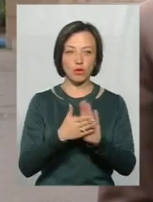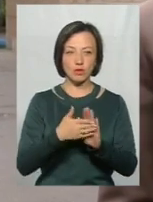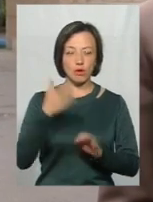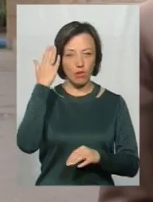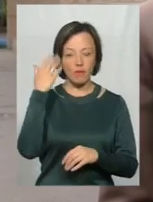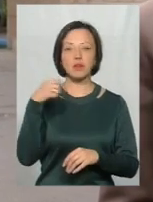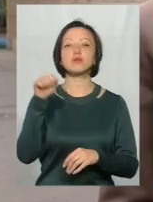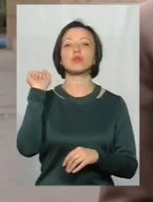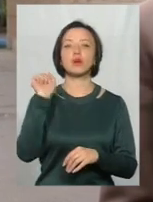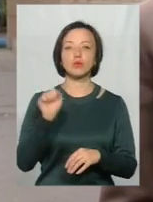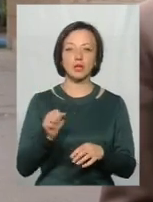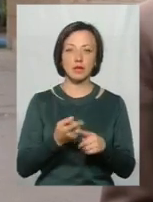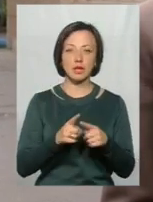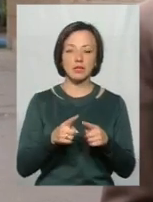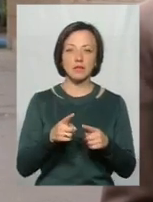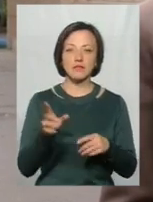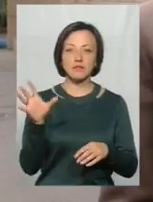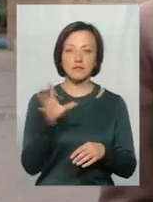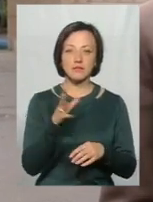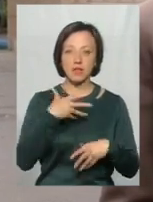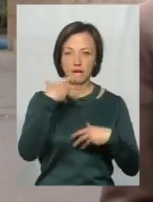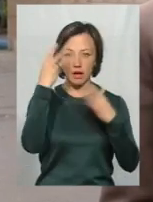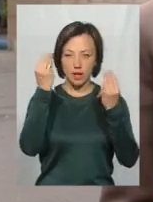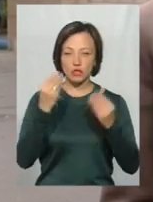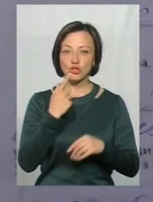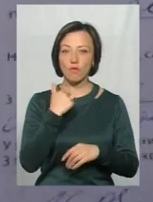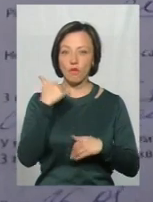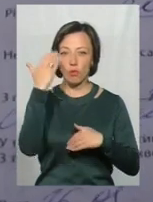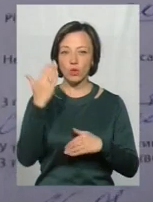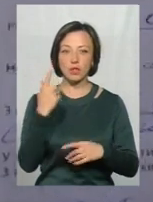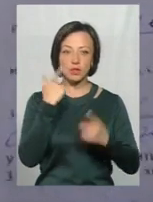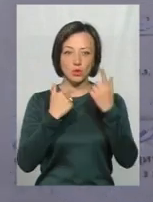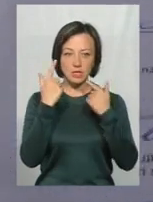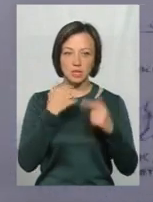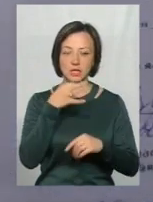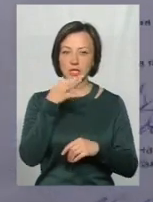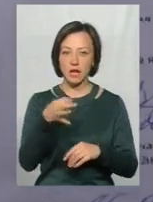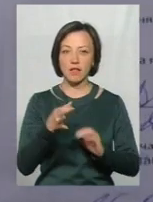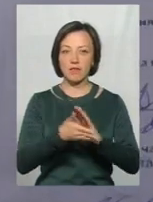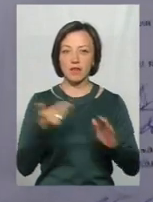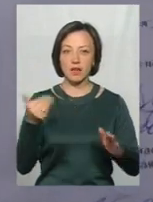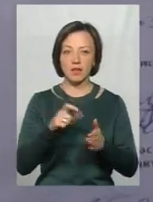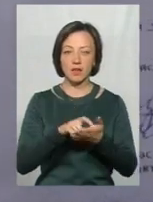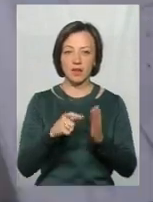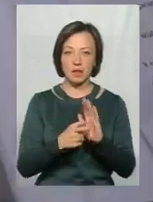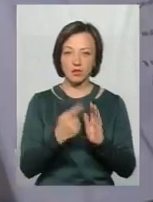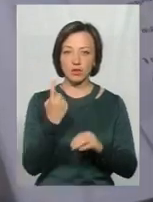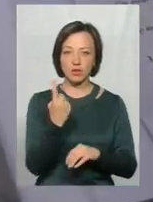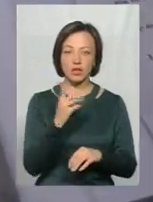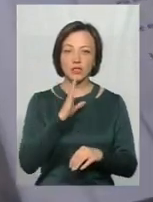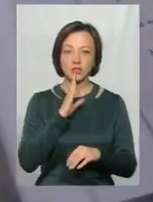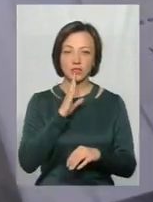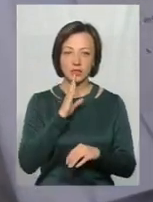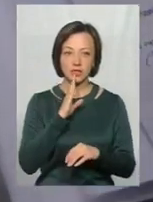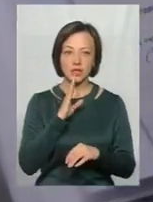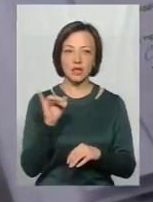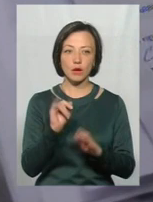запрокинута назад, вся червона, в сльозах. Сказала, що їх викликали на клас ще з однією дівчинкою, з Дяблу